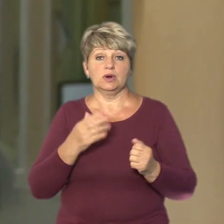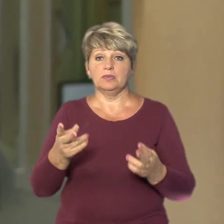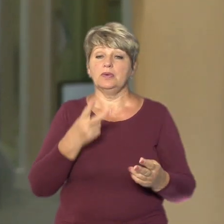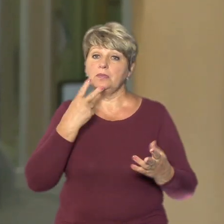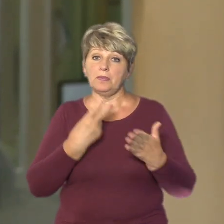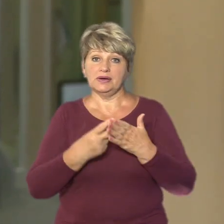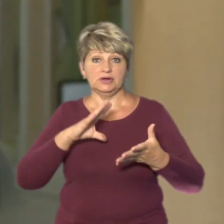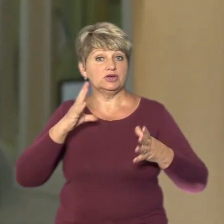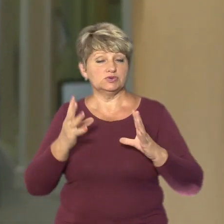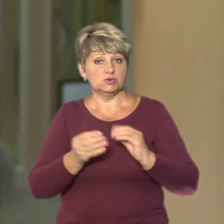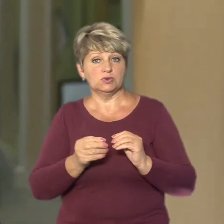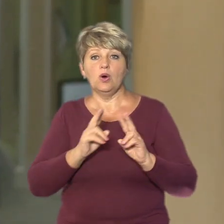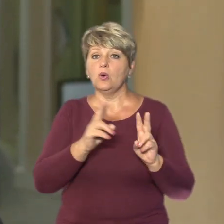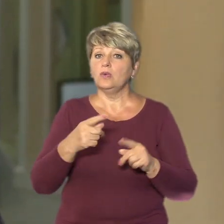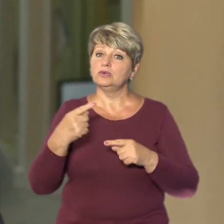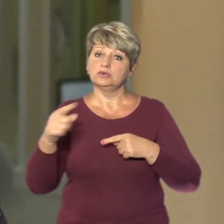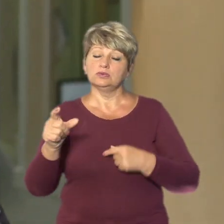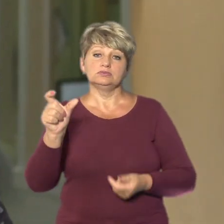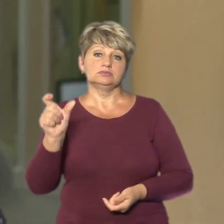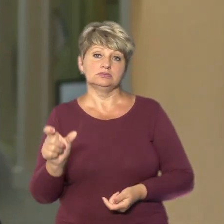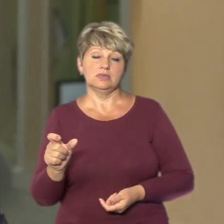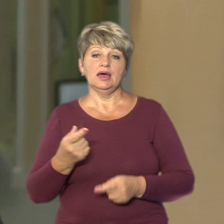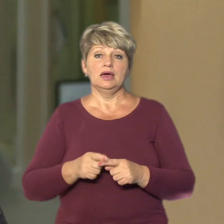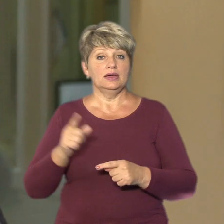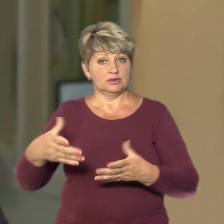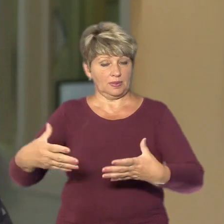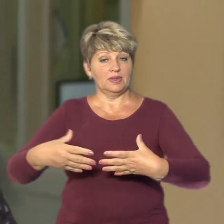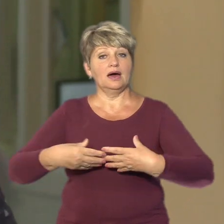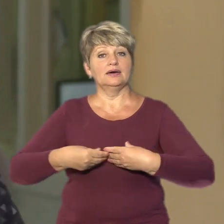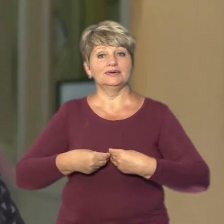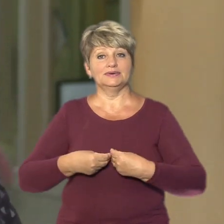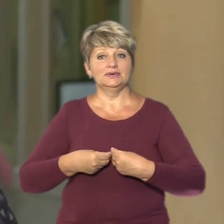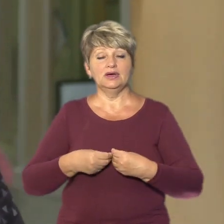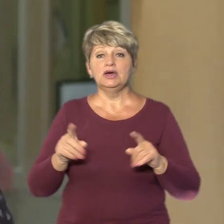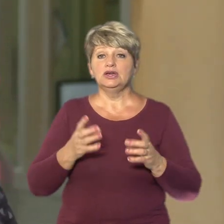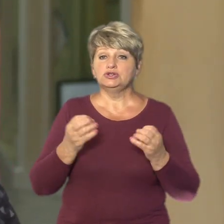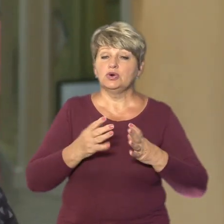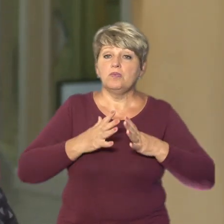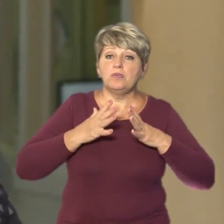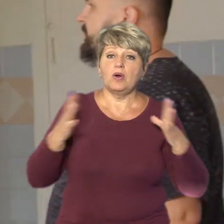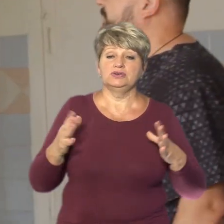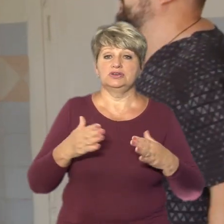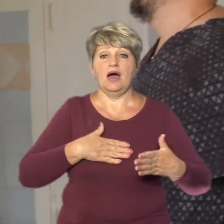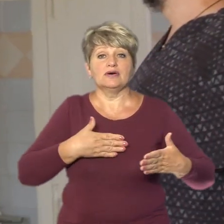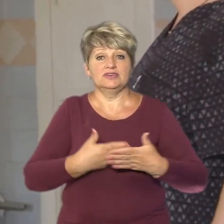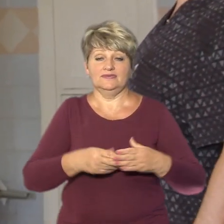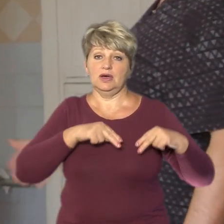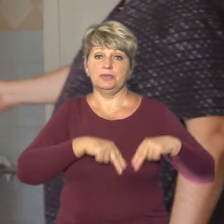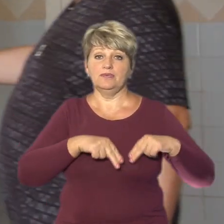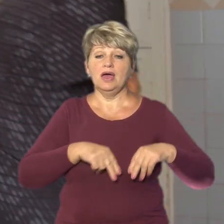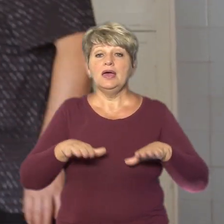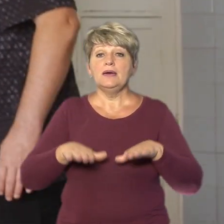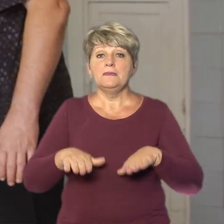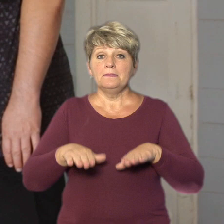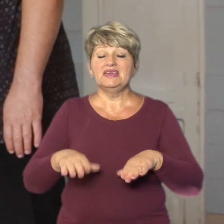результат у когось з другого з пацієнтів. Це дає йому натхнення ще більш активно працювати. Місце для такої